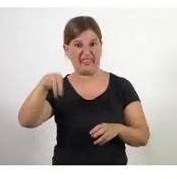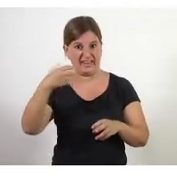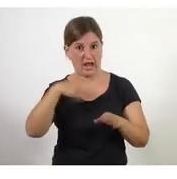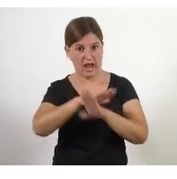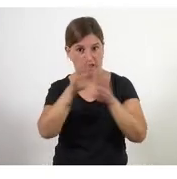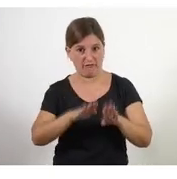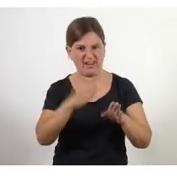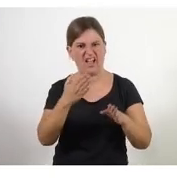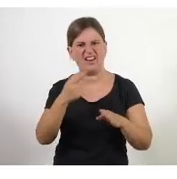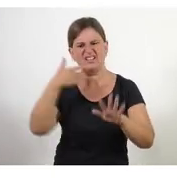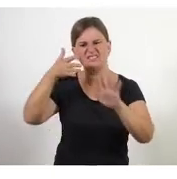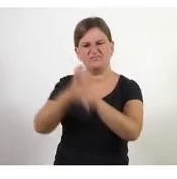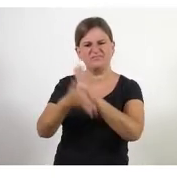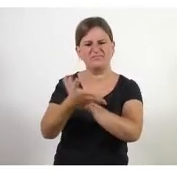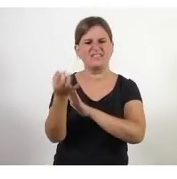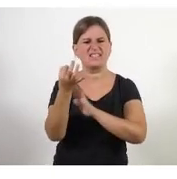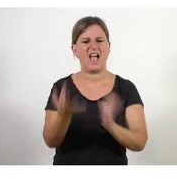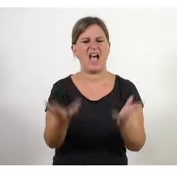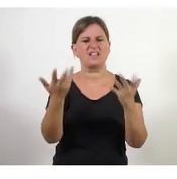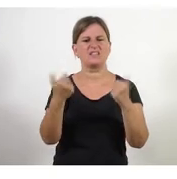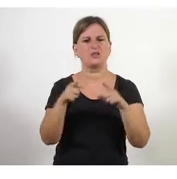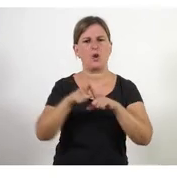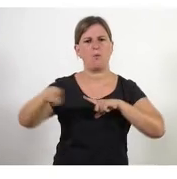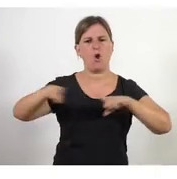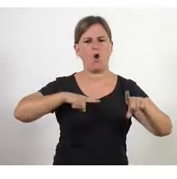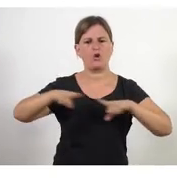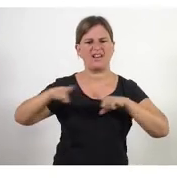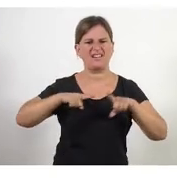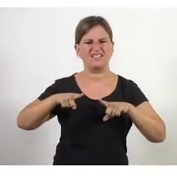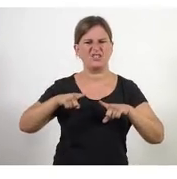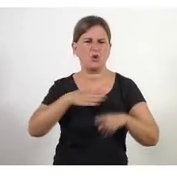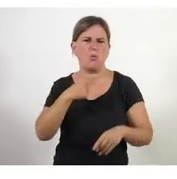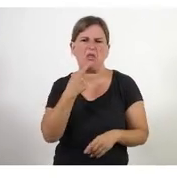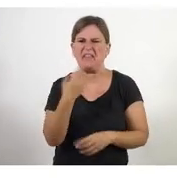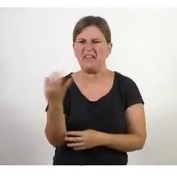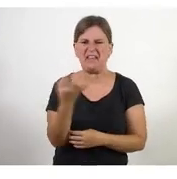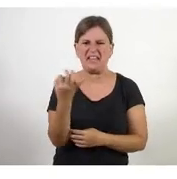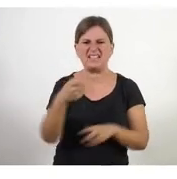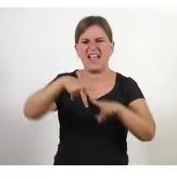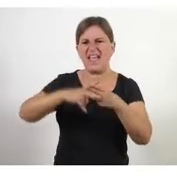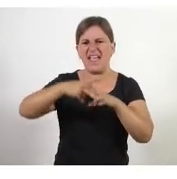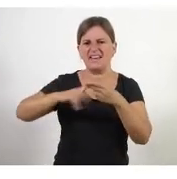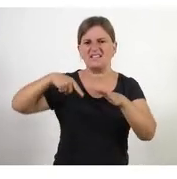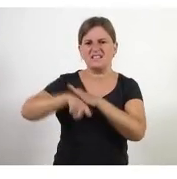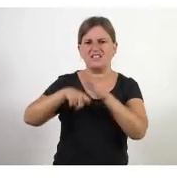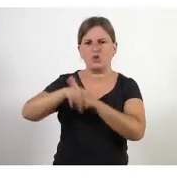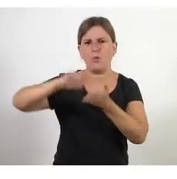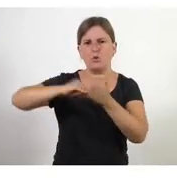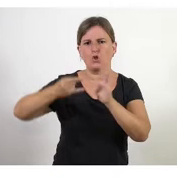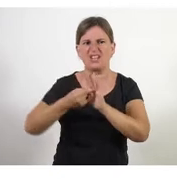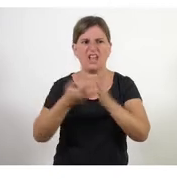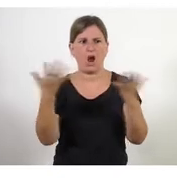què vol dir això de l'agilitat de com a organització ser àgil i quines eines de gestió de projectes